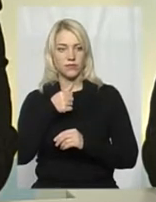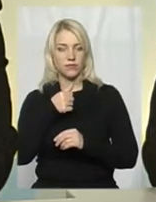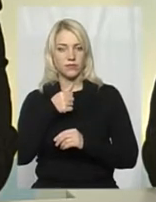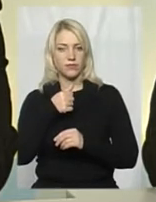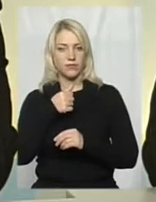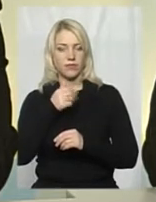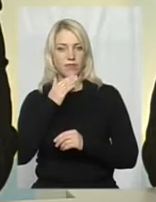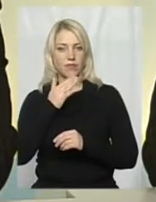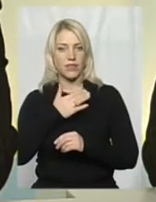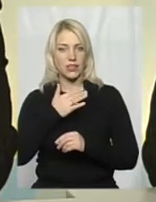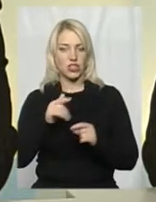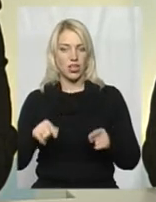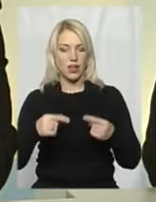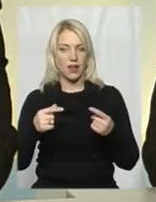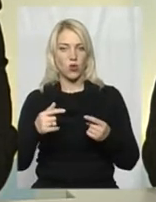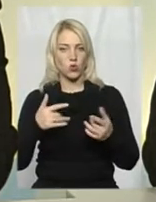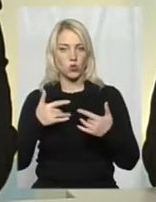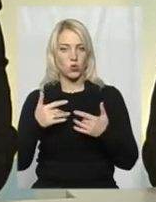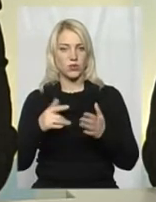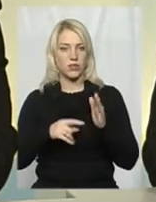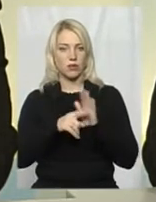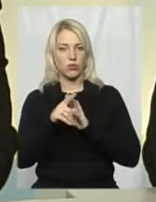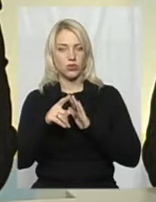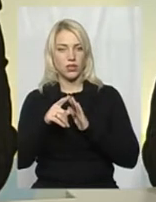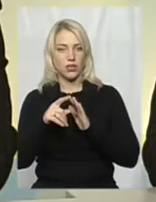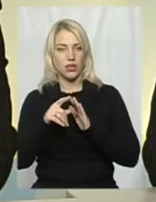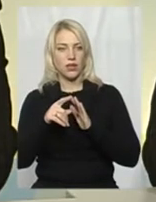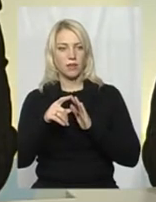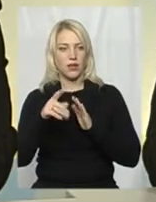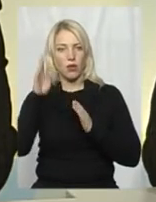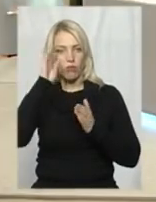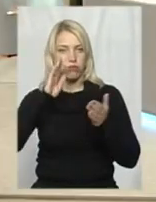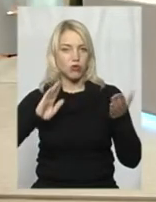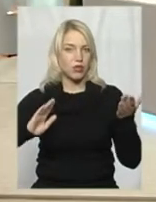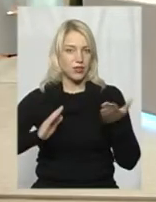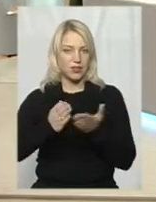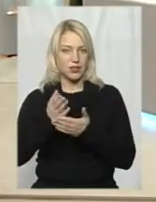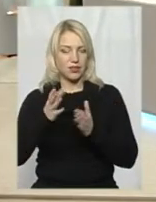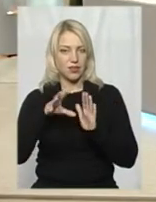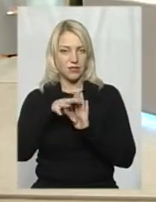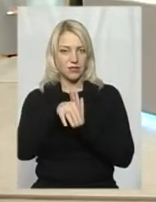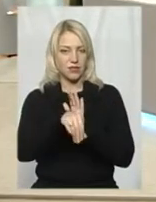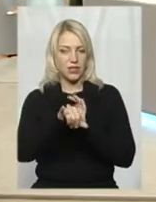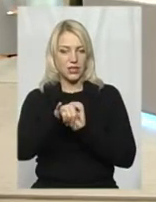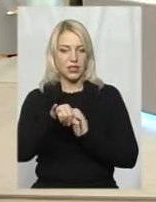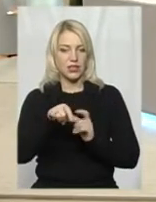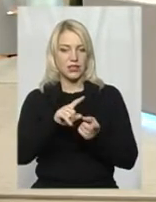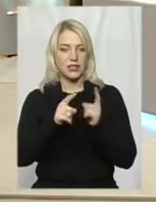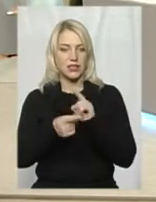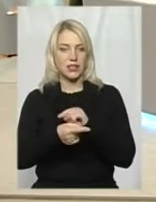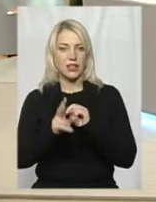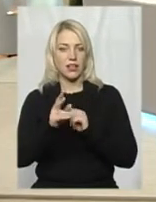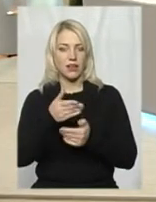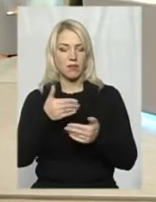наші реконструкції почали рік від року політизуватися і стали, як потім ми